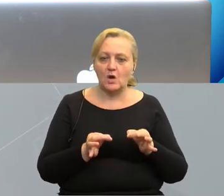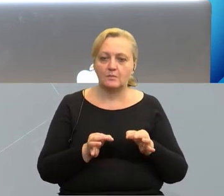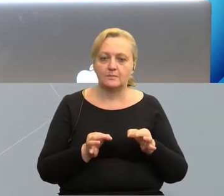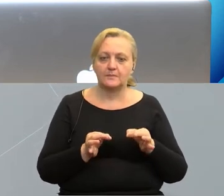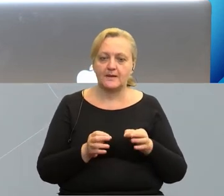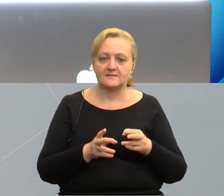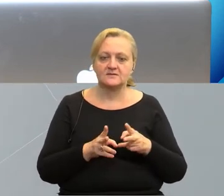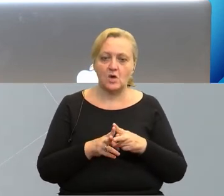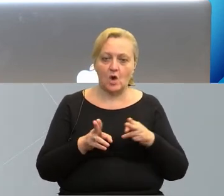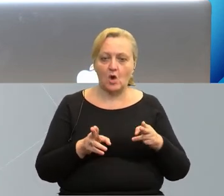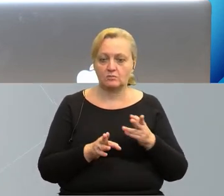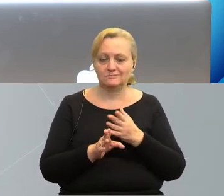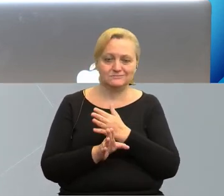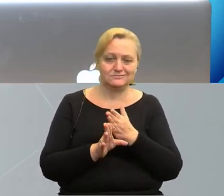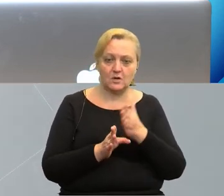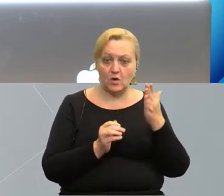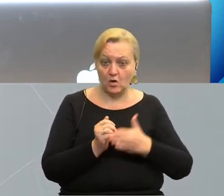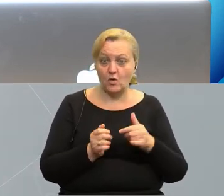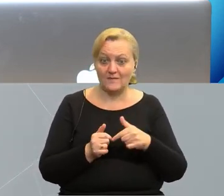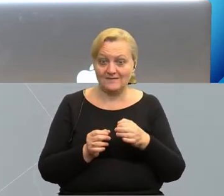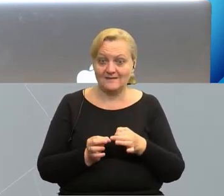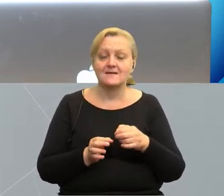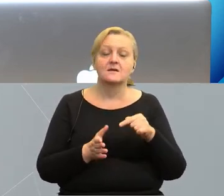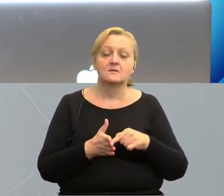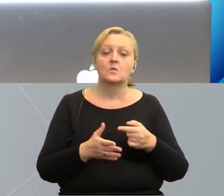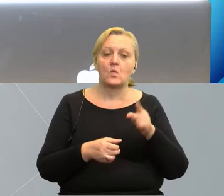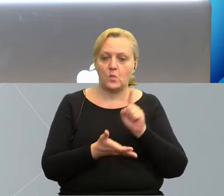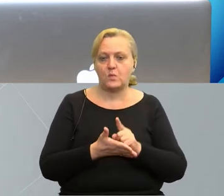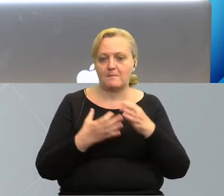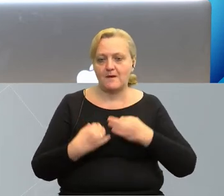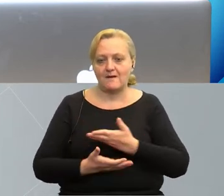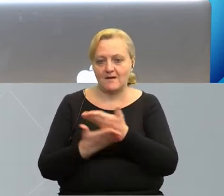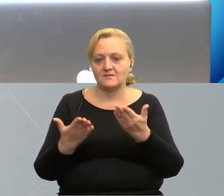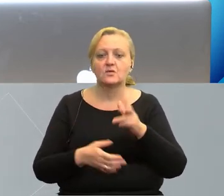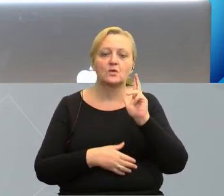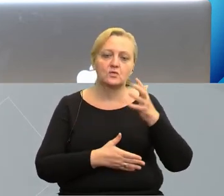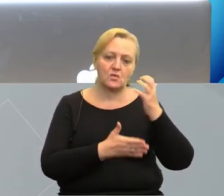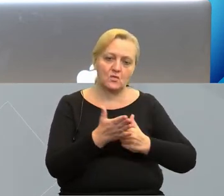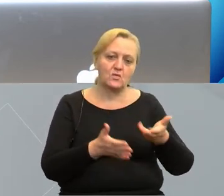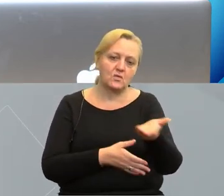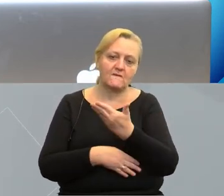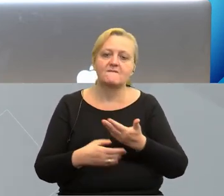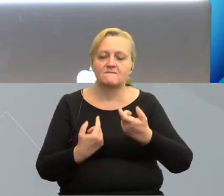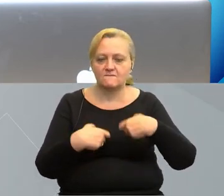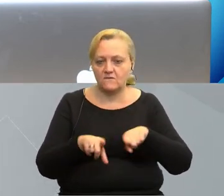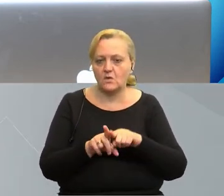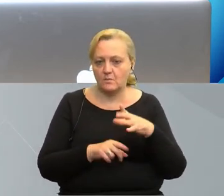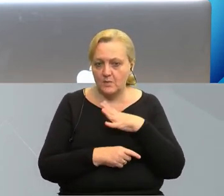kończącym się okresie programowym udało się Państwu, naszym beneficjantom zrealizować.